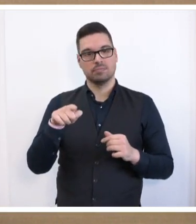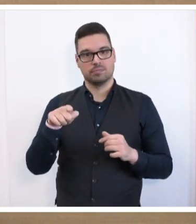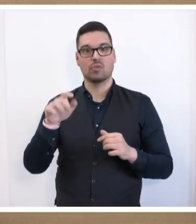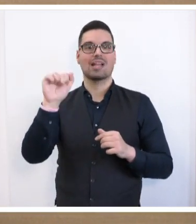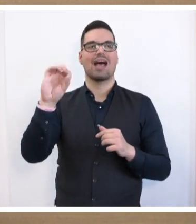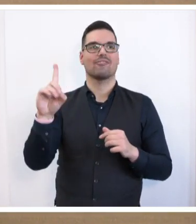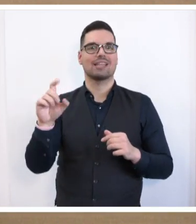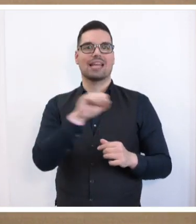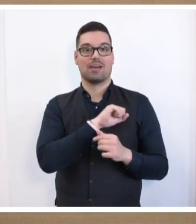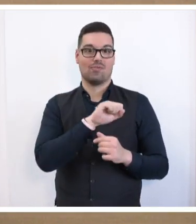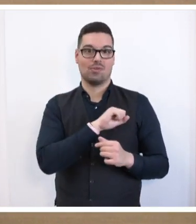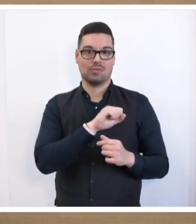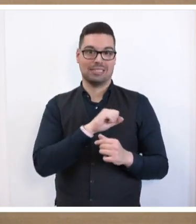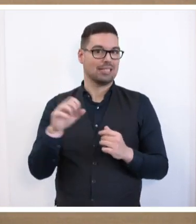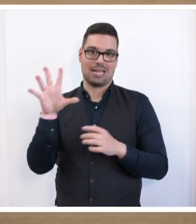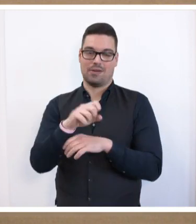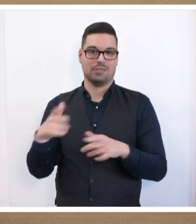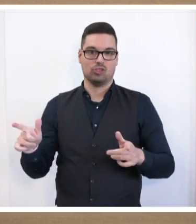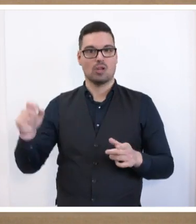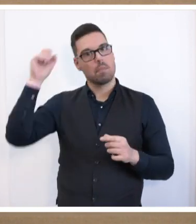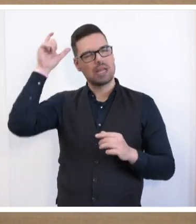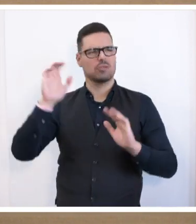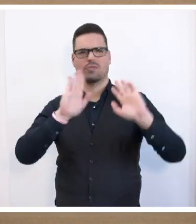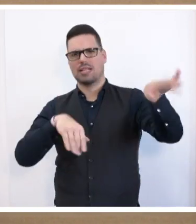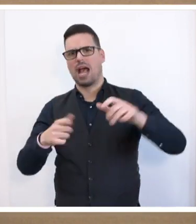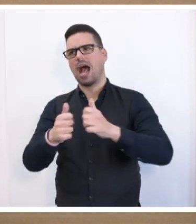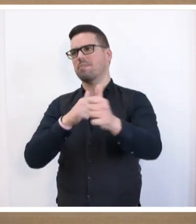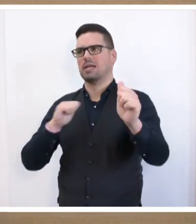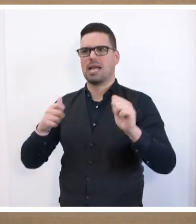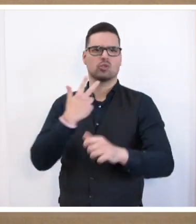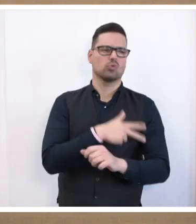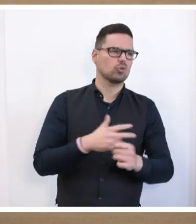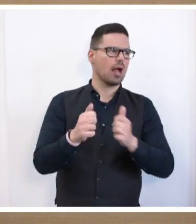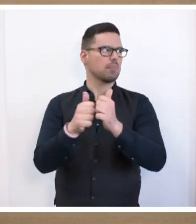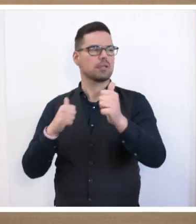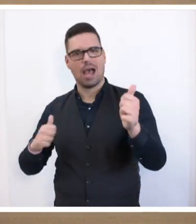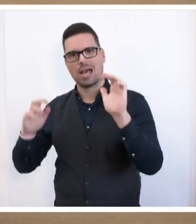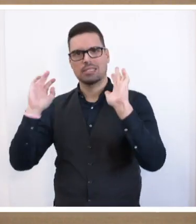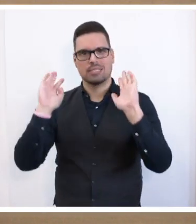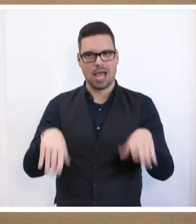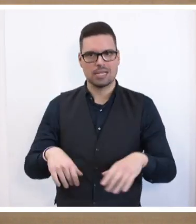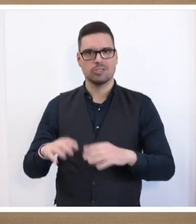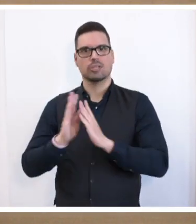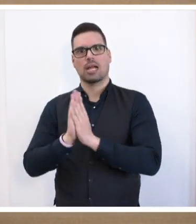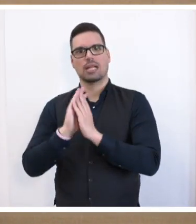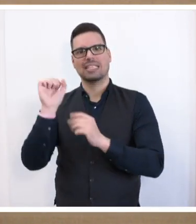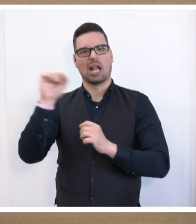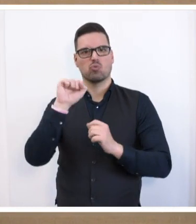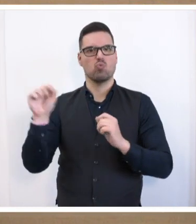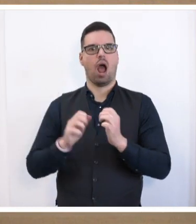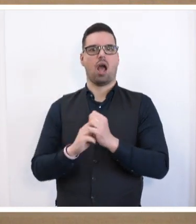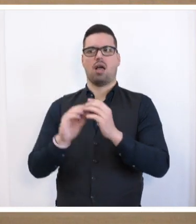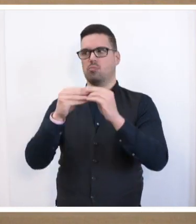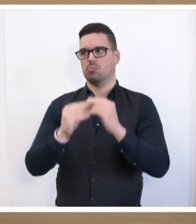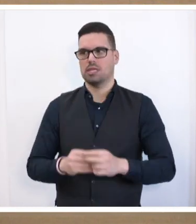AfD-Erfolge nicht zurecht greifen. Bildungsfern, abgehängt, sozial benachteiligt, Sozialisation in einer Diktatur. Alles